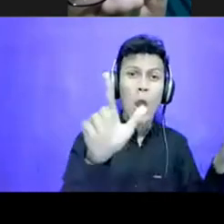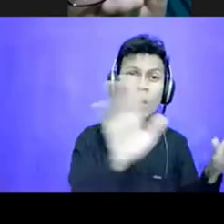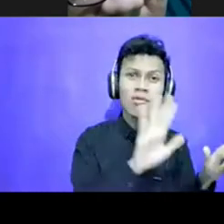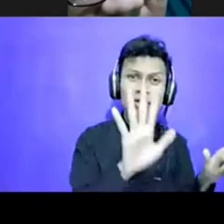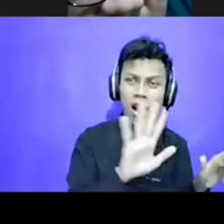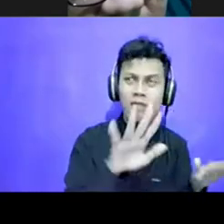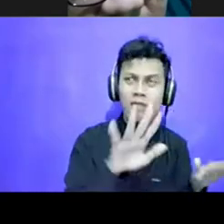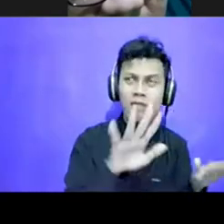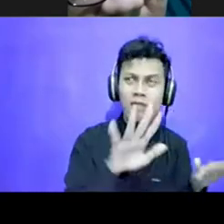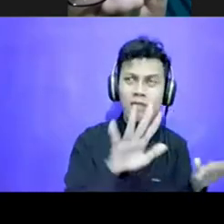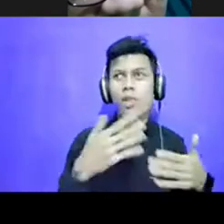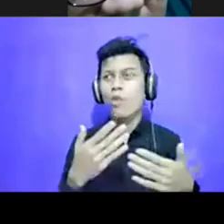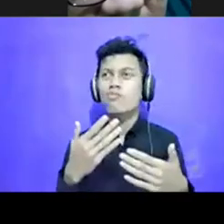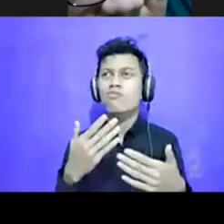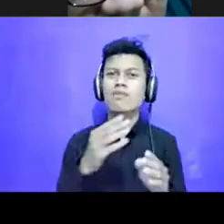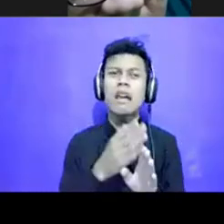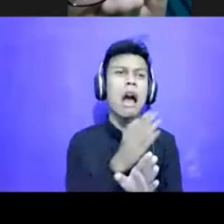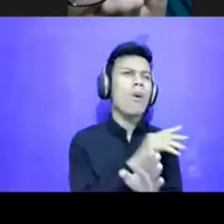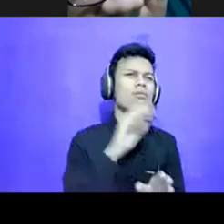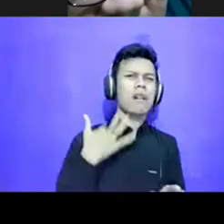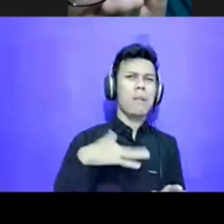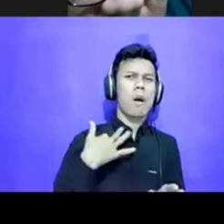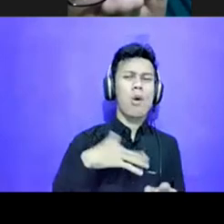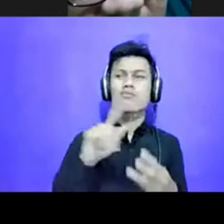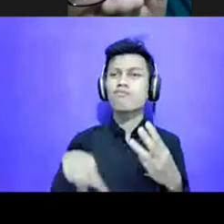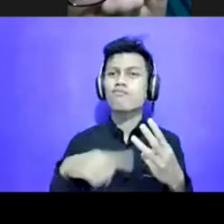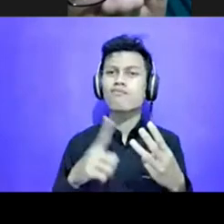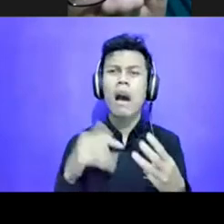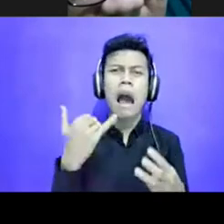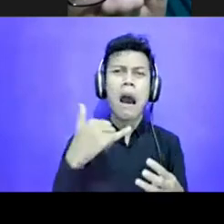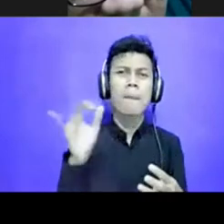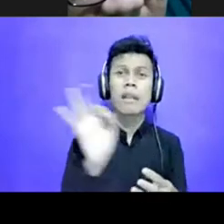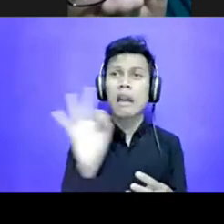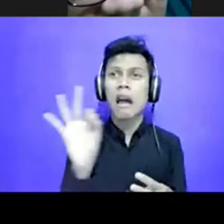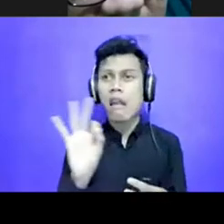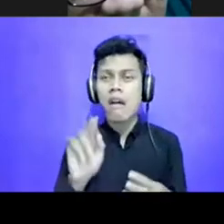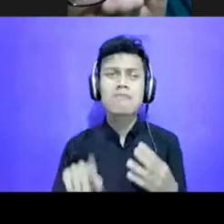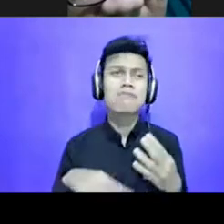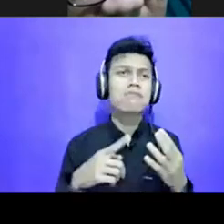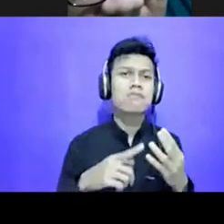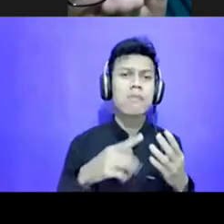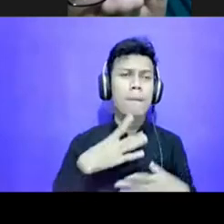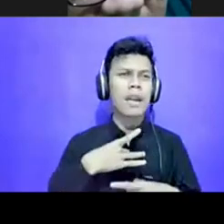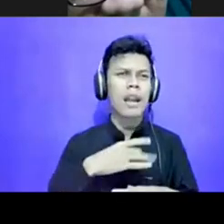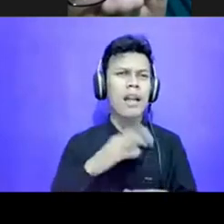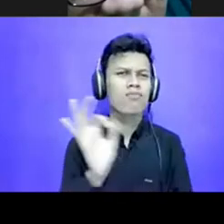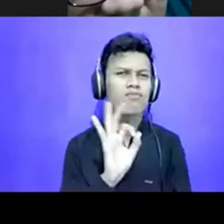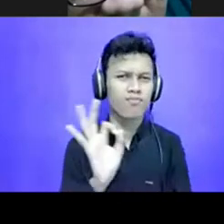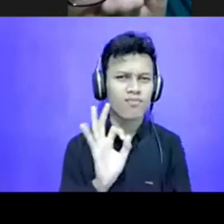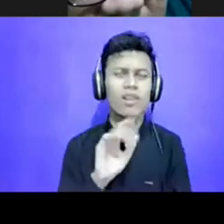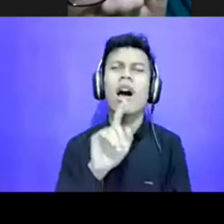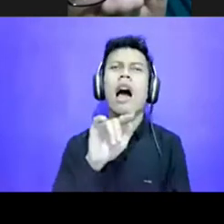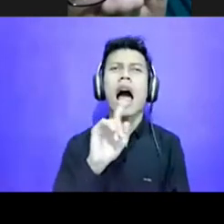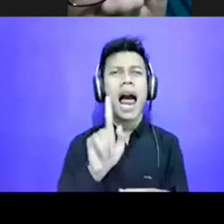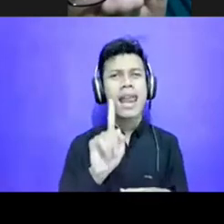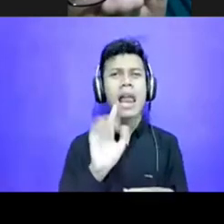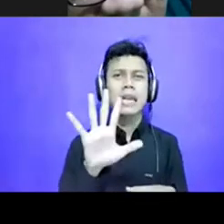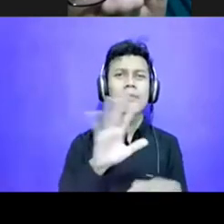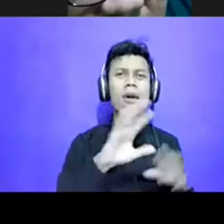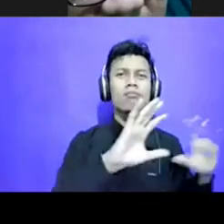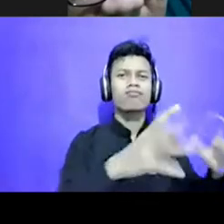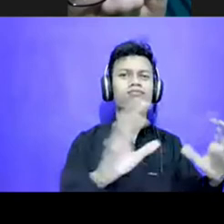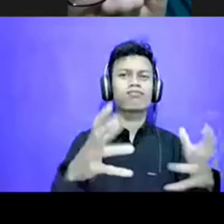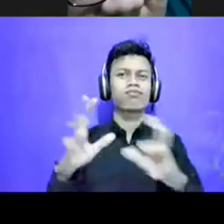mau ikut, kemudian ada yang tidak punya HP, ada yang tidak berminat. Paling tidak ada lima kategori ini. Nah, aku